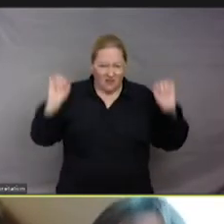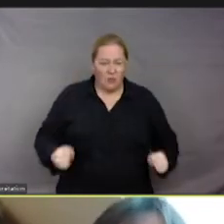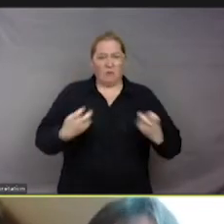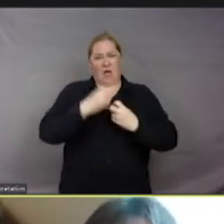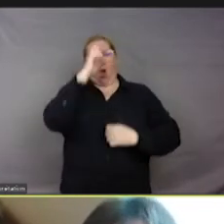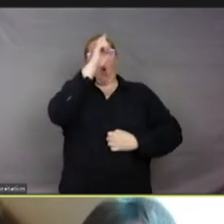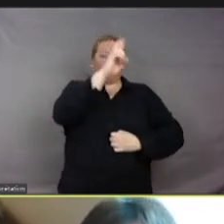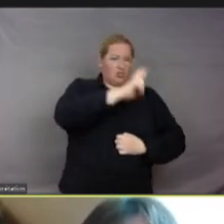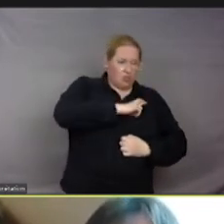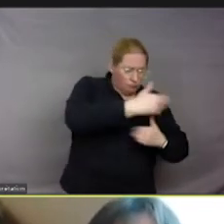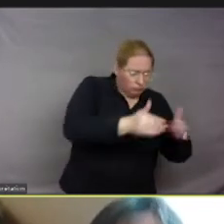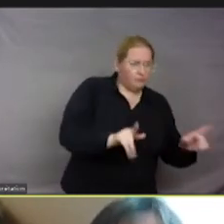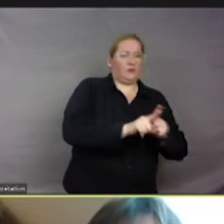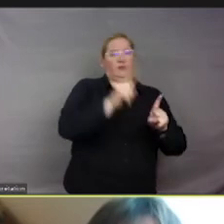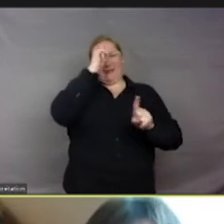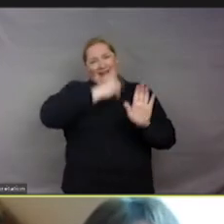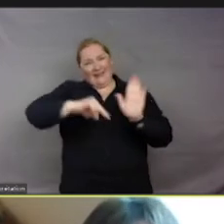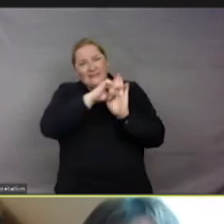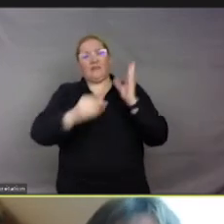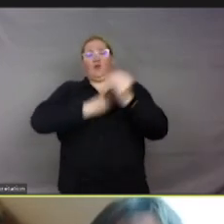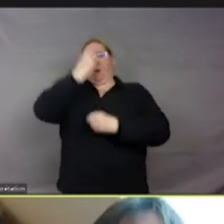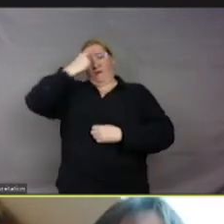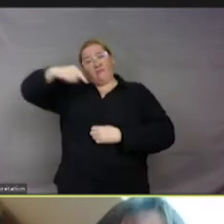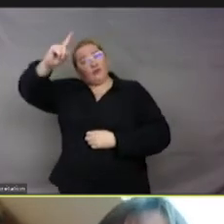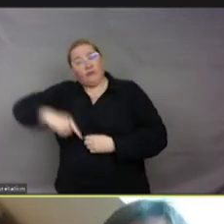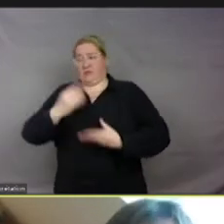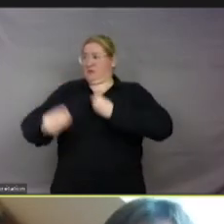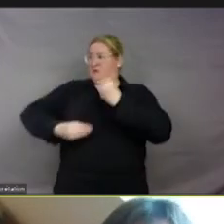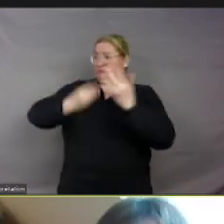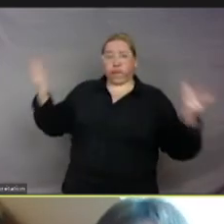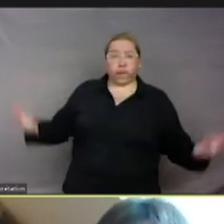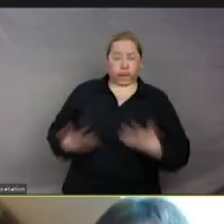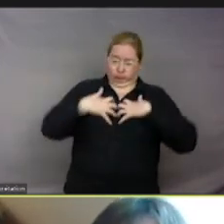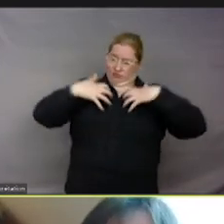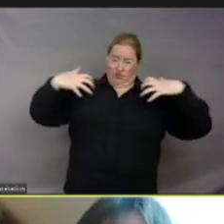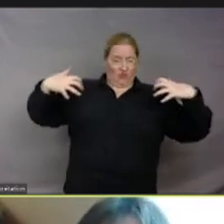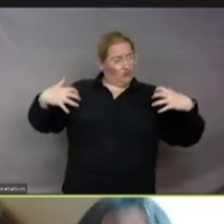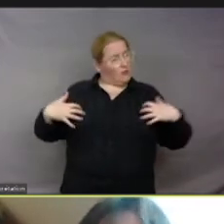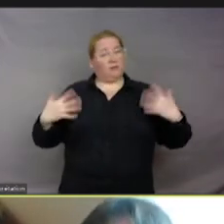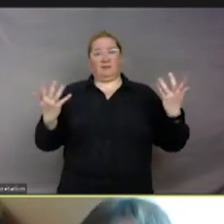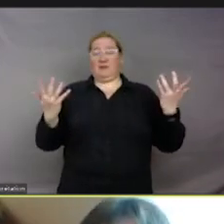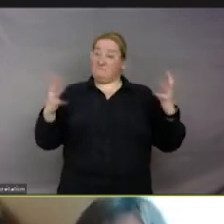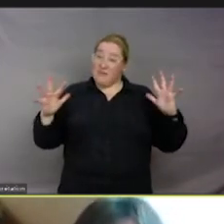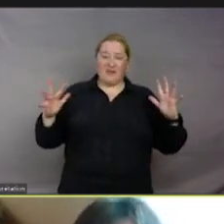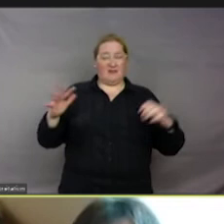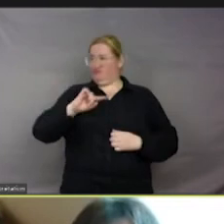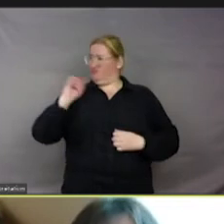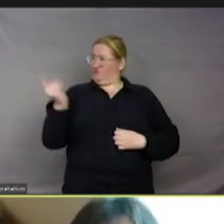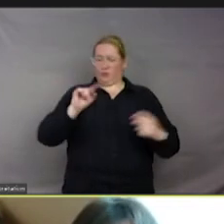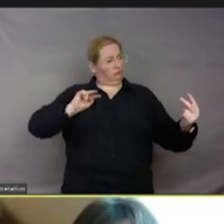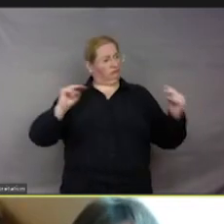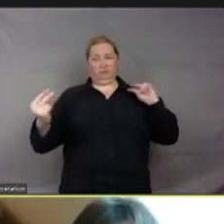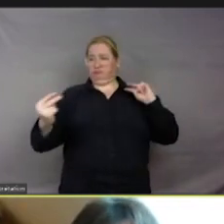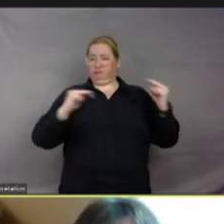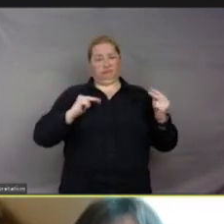religieux, dans le domaine éthique, dans le domaine philosophique, dans le domaine scientifique. Mais on est toutes et tous d'accord